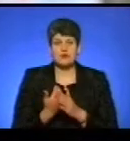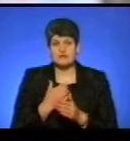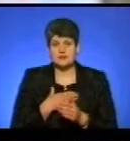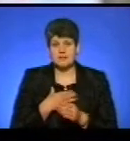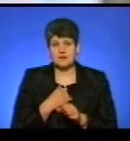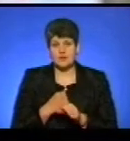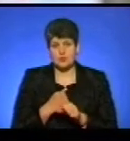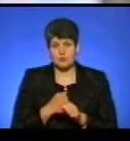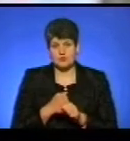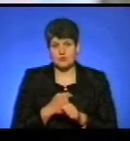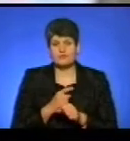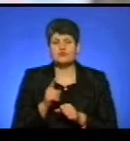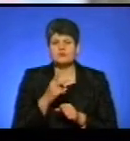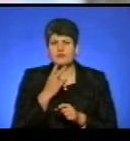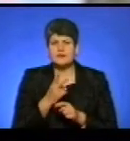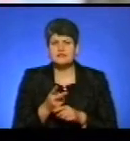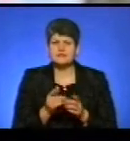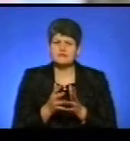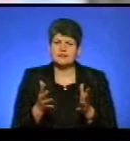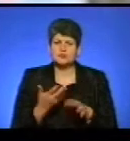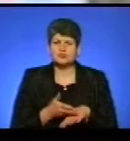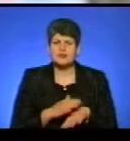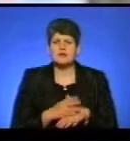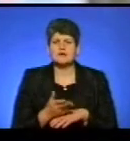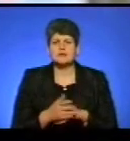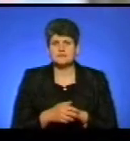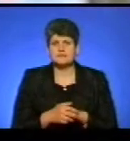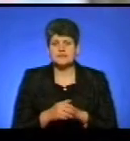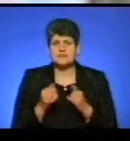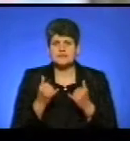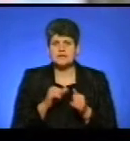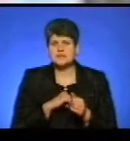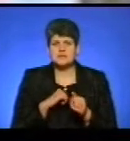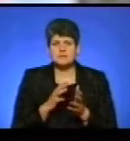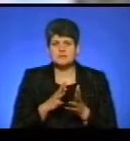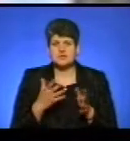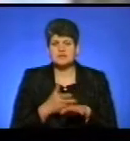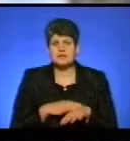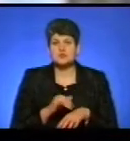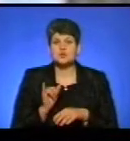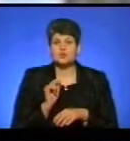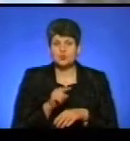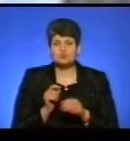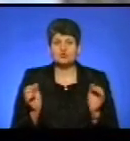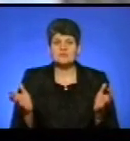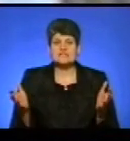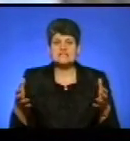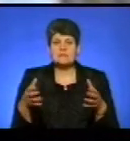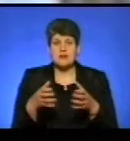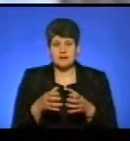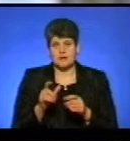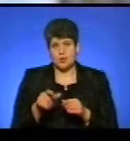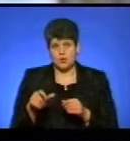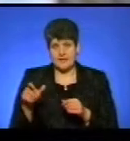робота. Чому бачите найбільшу складність? Зараз найбільшу складність бачу в тому, щоб зібрати людей